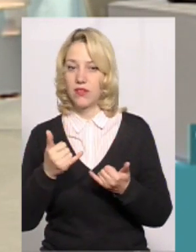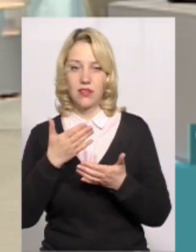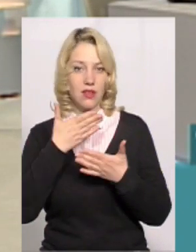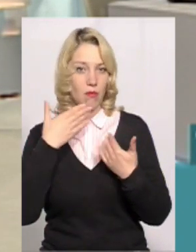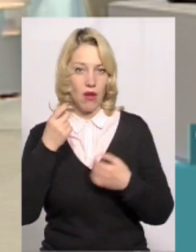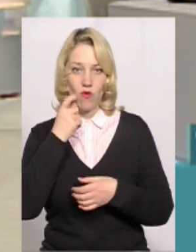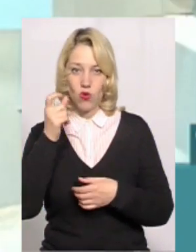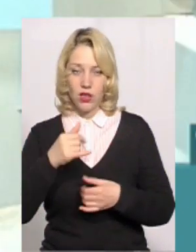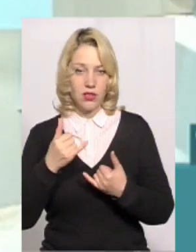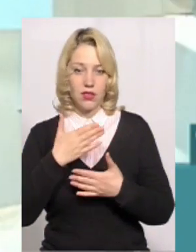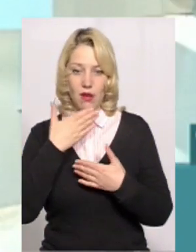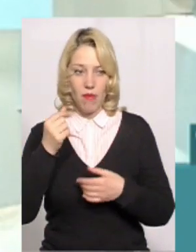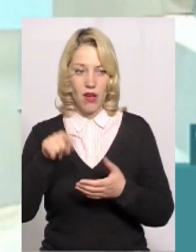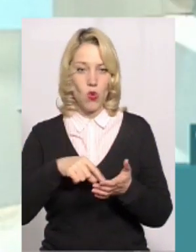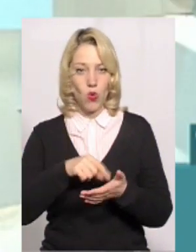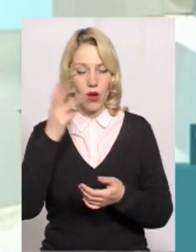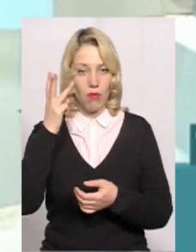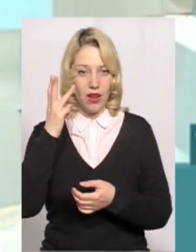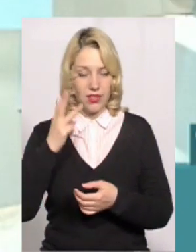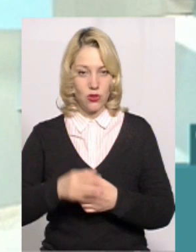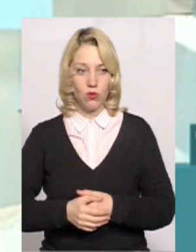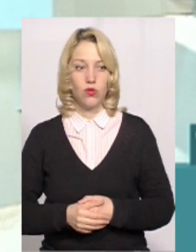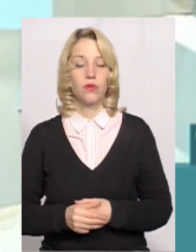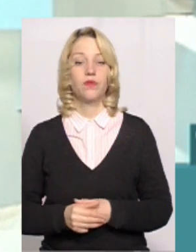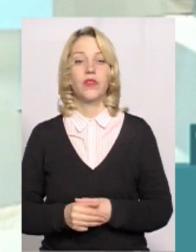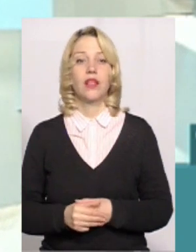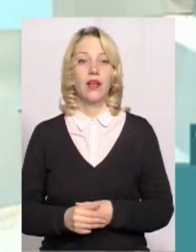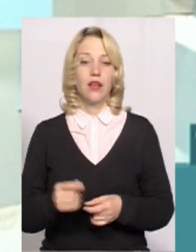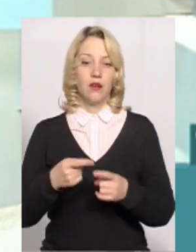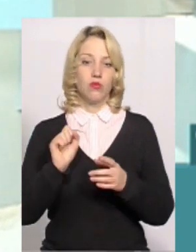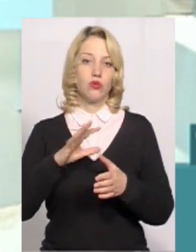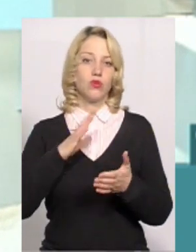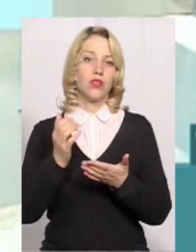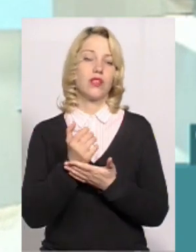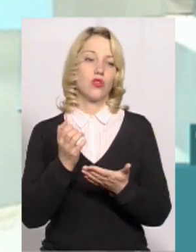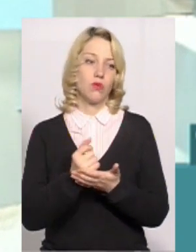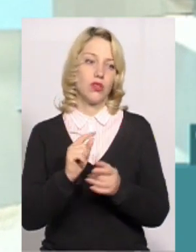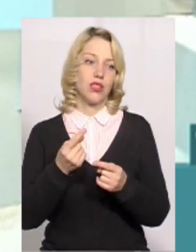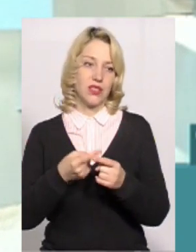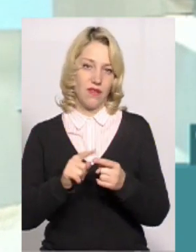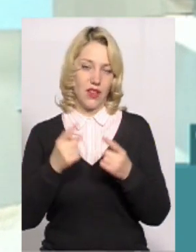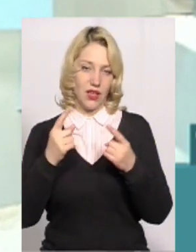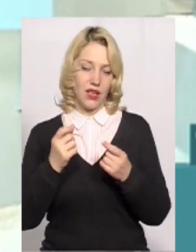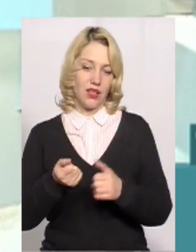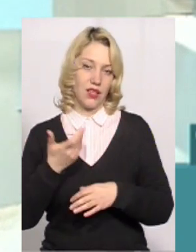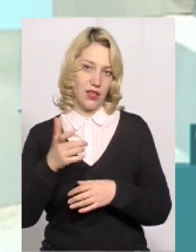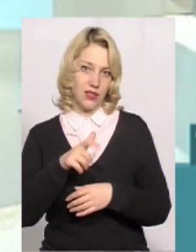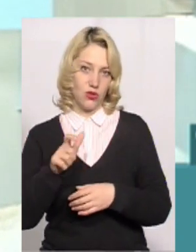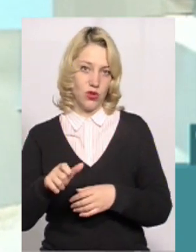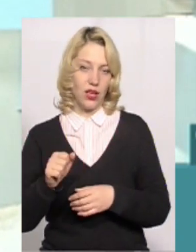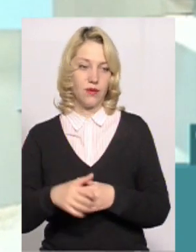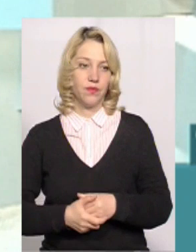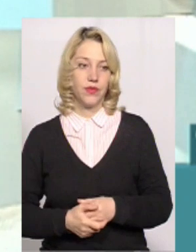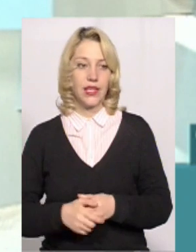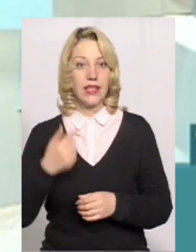сьогодні в Україні. Немає сьогодні у Хмельницькому передусім. От, вони десь на заробітках, і тому, звичайно, це теж велика кількість. От,